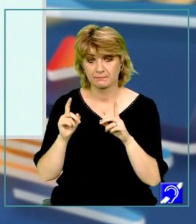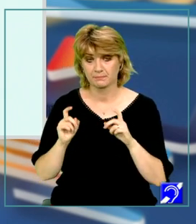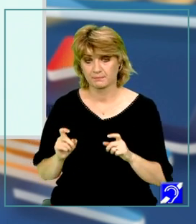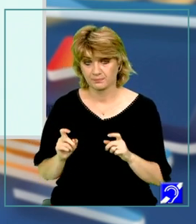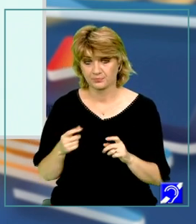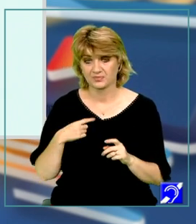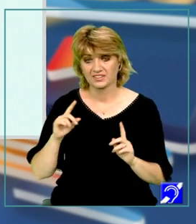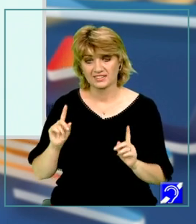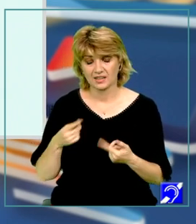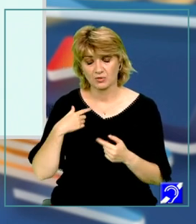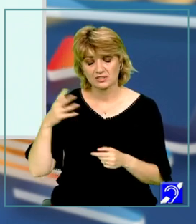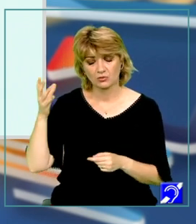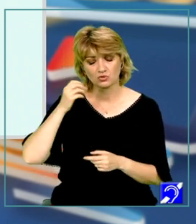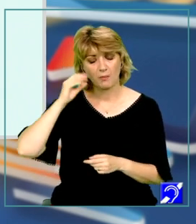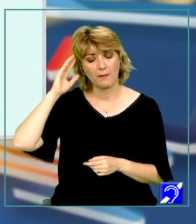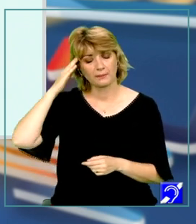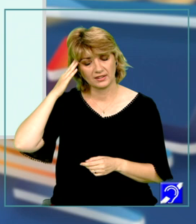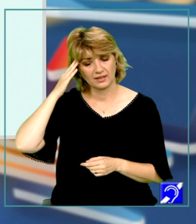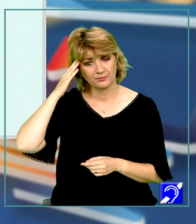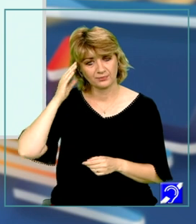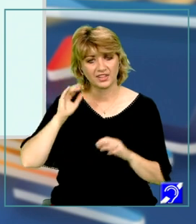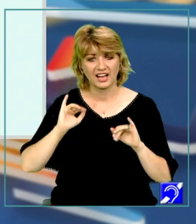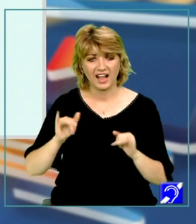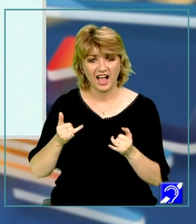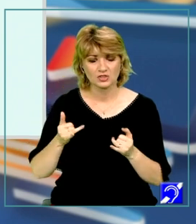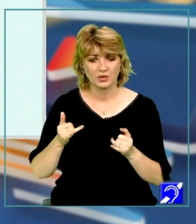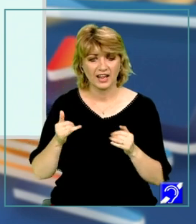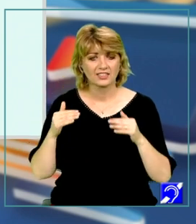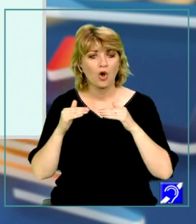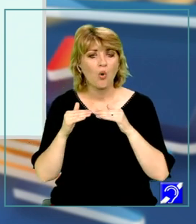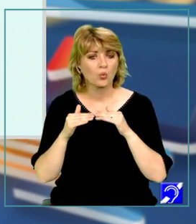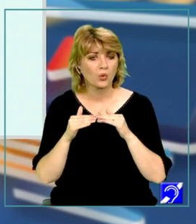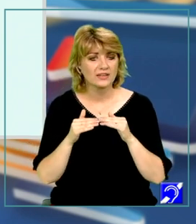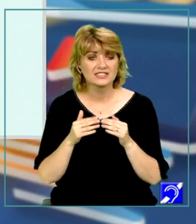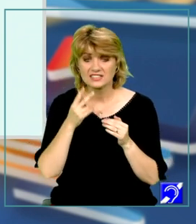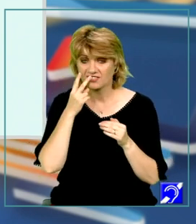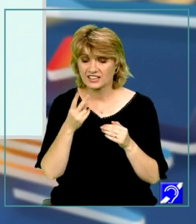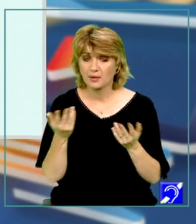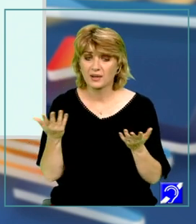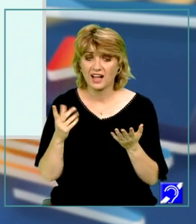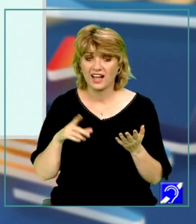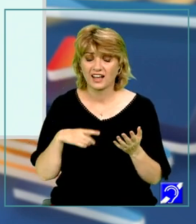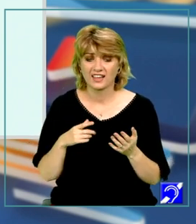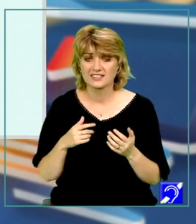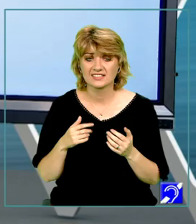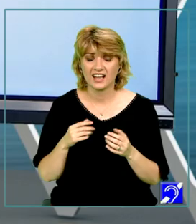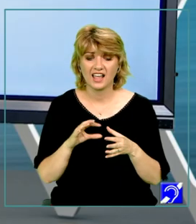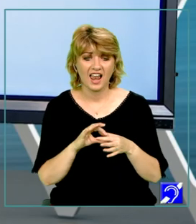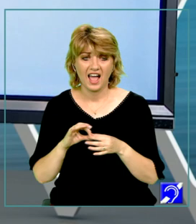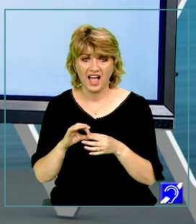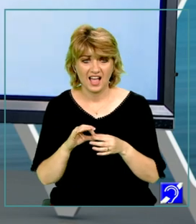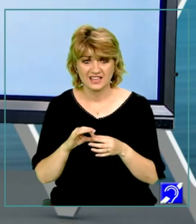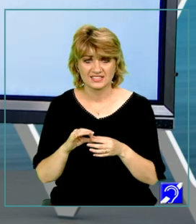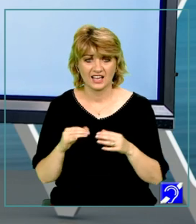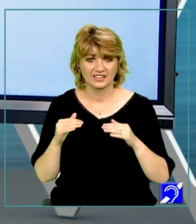Trebuie să ne aducem aminte cazurile de congruență și să vedem care este relația de congruență de